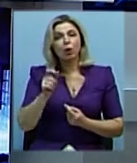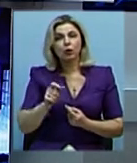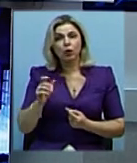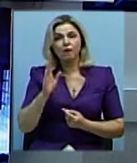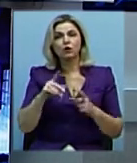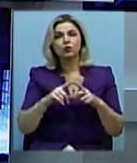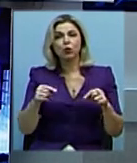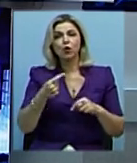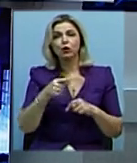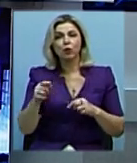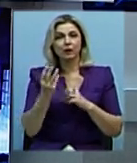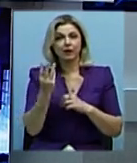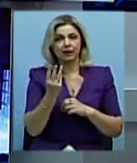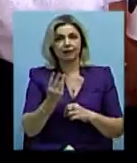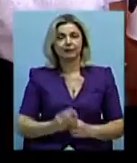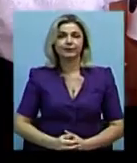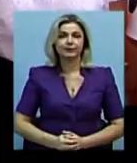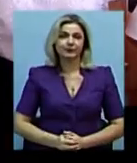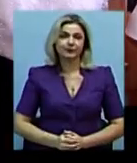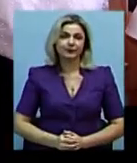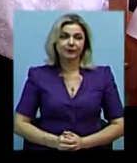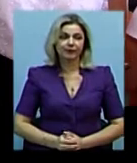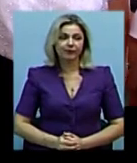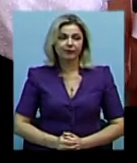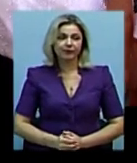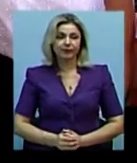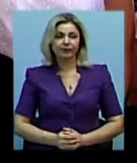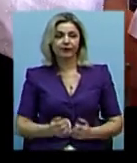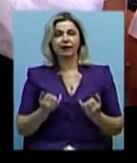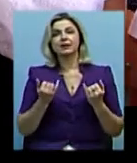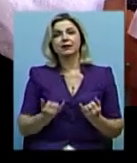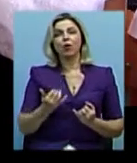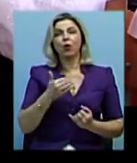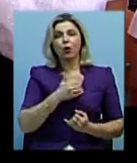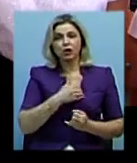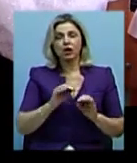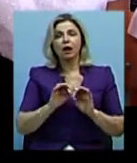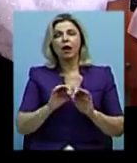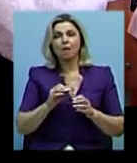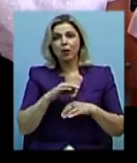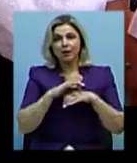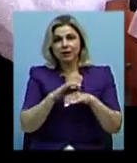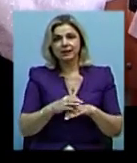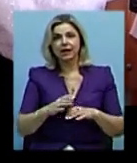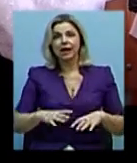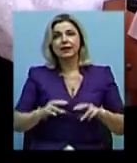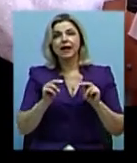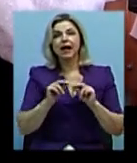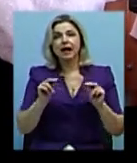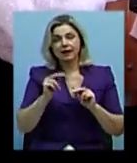загальноосвітній школі номер три. Сьогодні ми хочемо вам привести малезненний трейдер, який називає «Я не дав себе